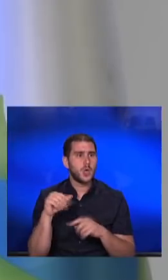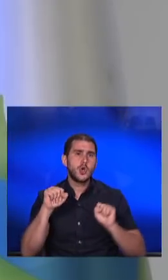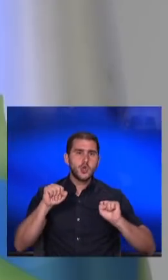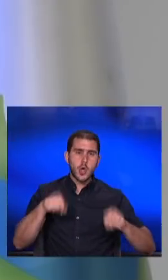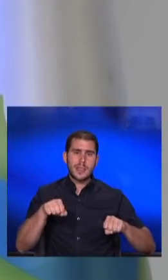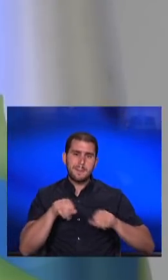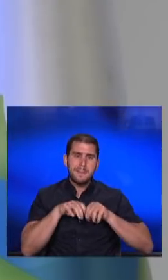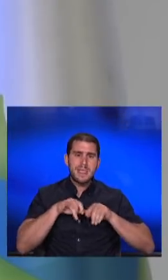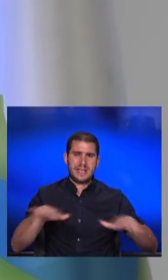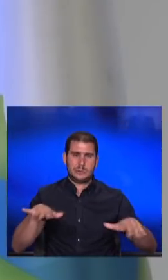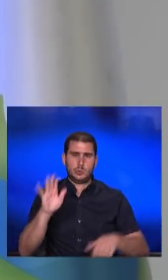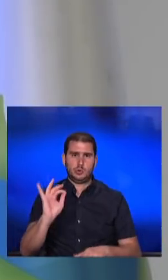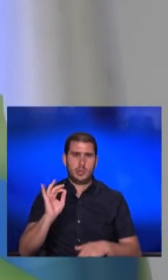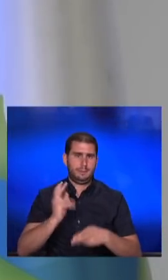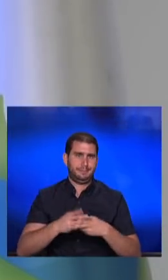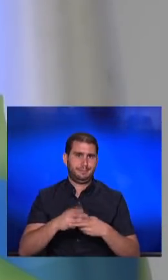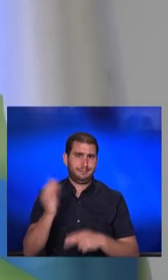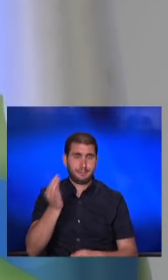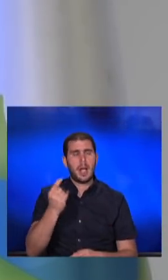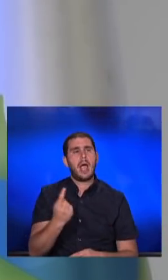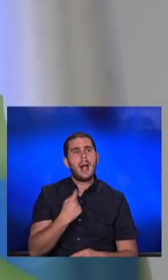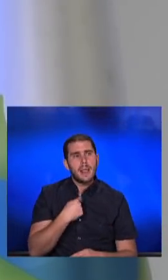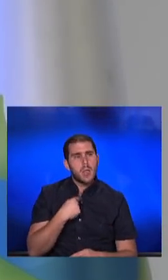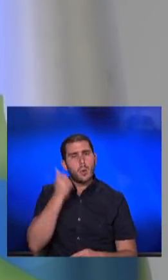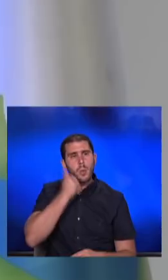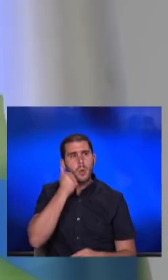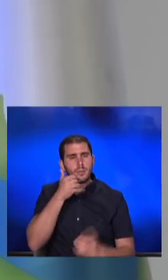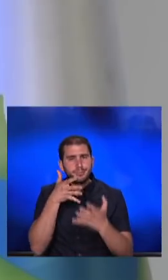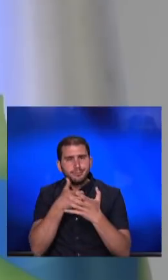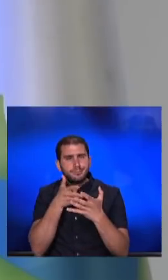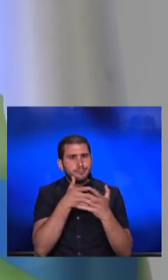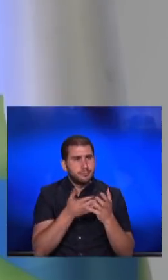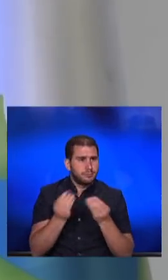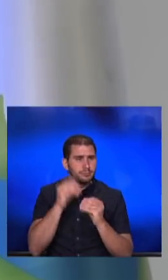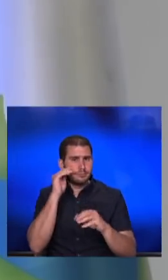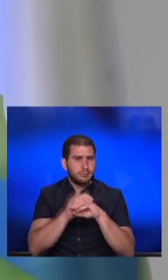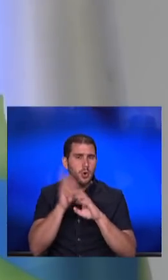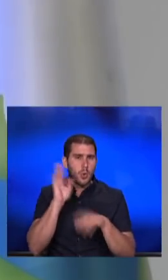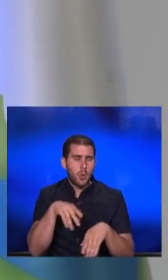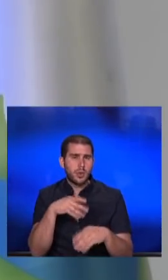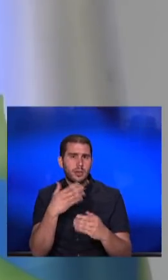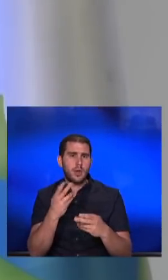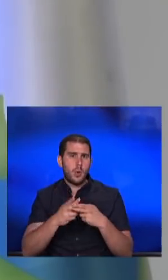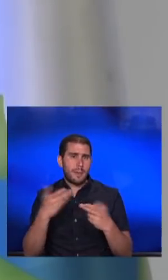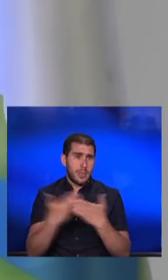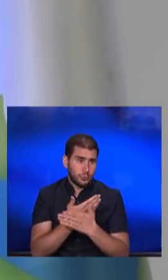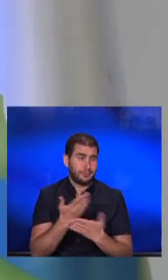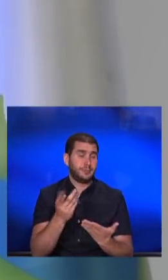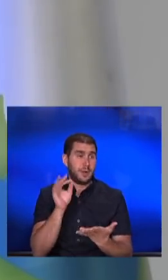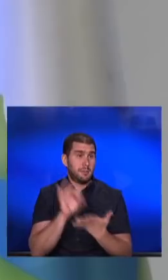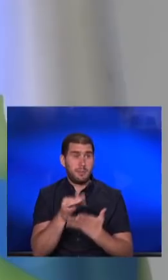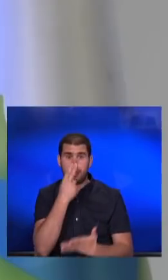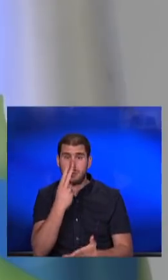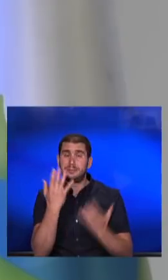בהתפרצות הזאת. אנחנו כל יום עושים עוד דיקות, מגלים עוד מאומתים. כאשר נראה